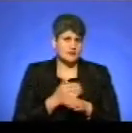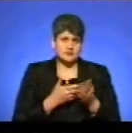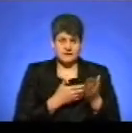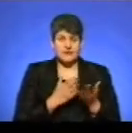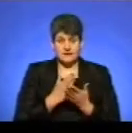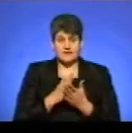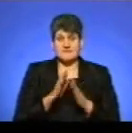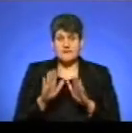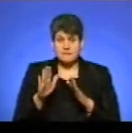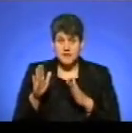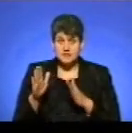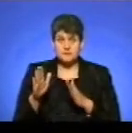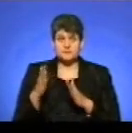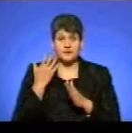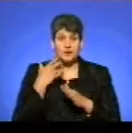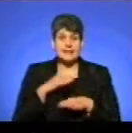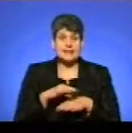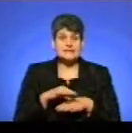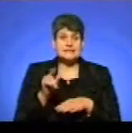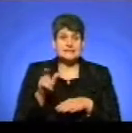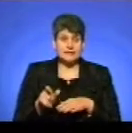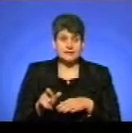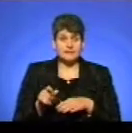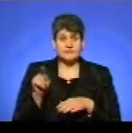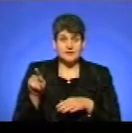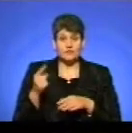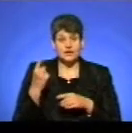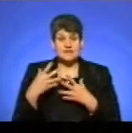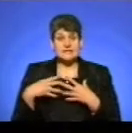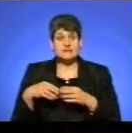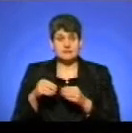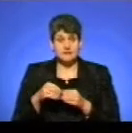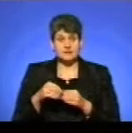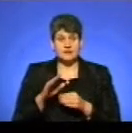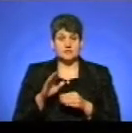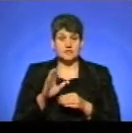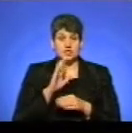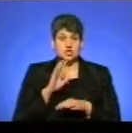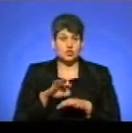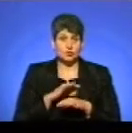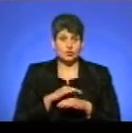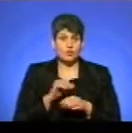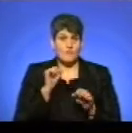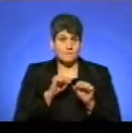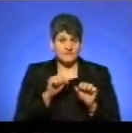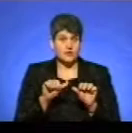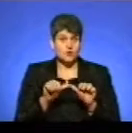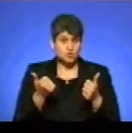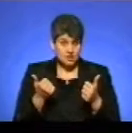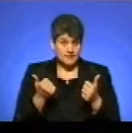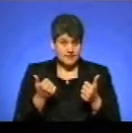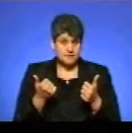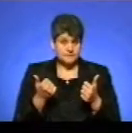Але є випадки, коли насильники, ну тобто він в одній сім'ї, він жінку бив, вони розлучились, і